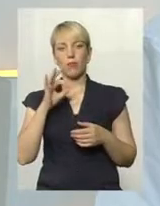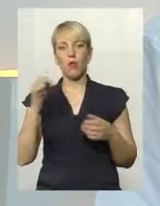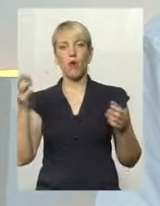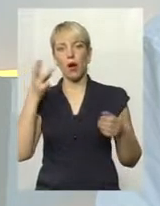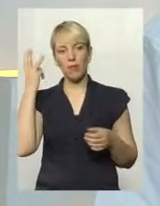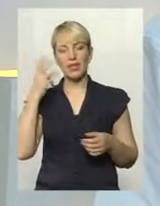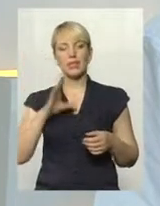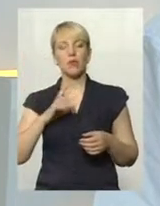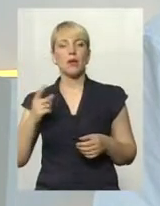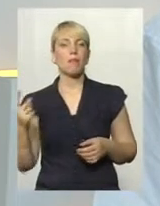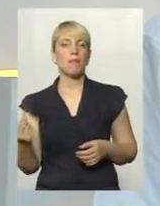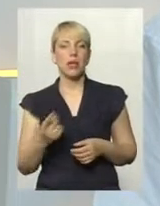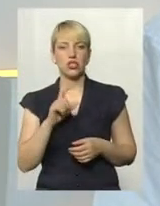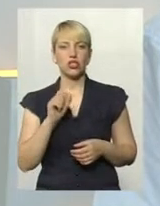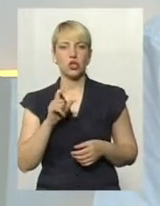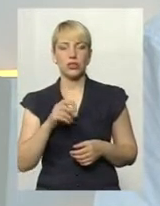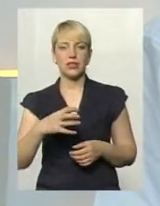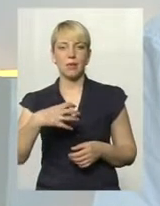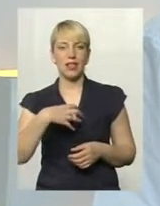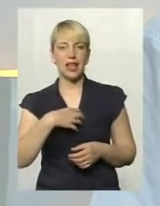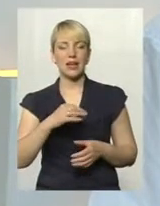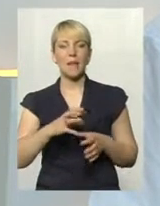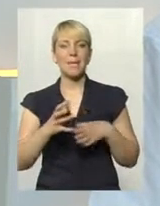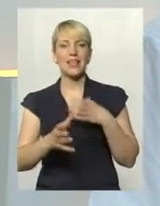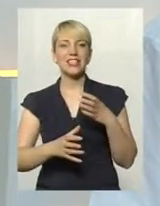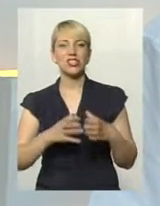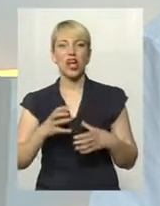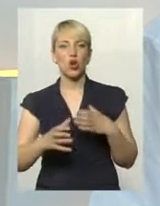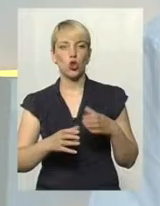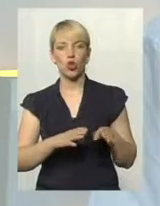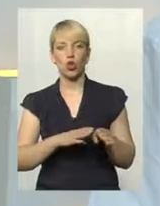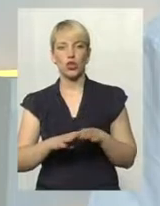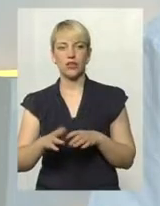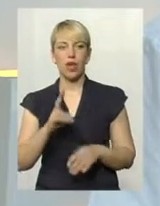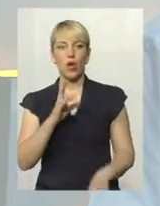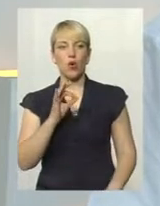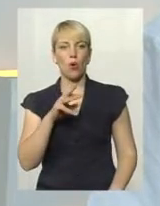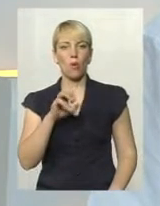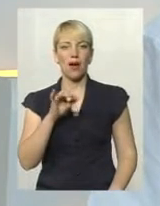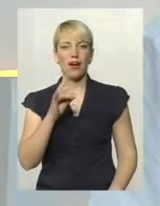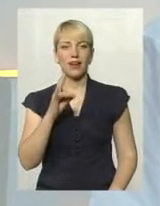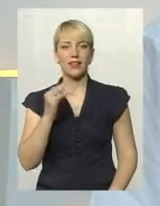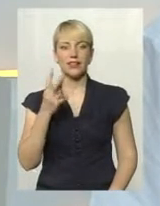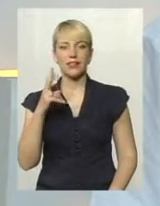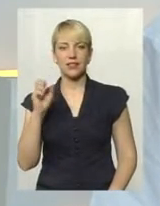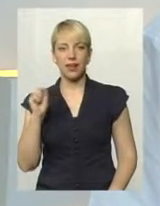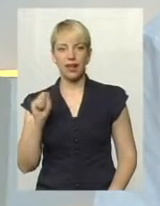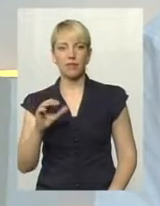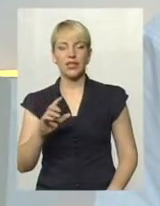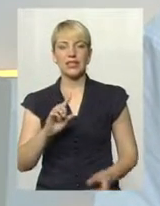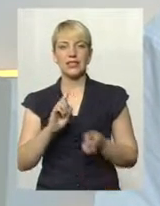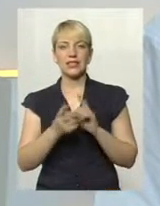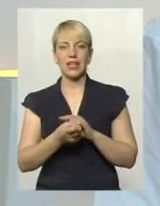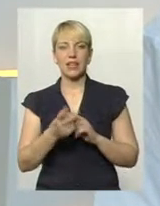перші золоті медалі міжнародного рівня добував Хмельницький. Комарницька стала, Тетяна, двічі